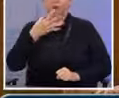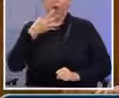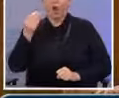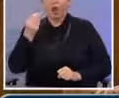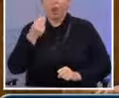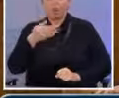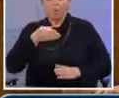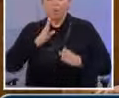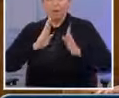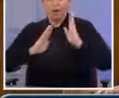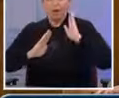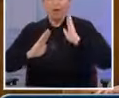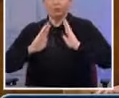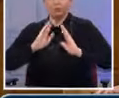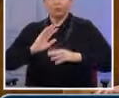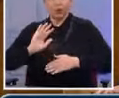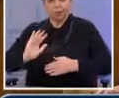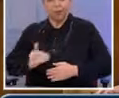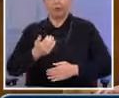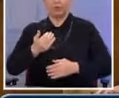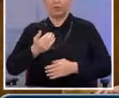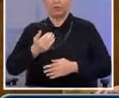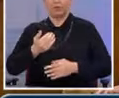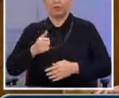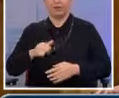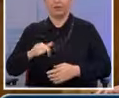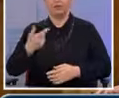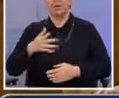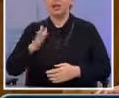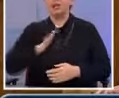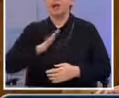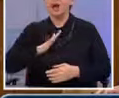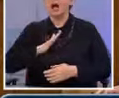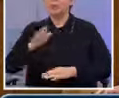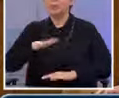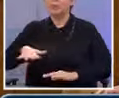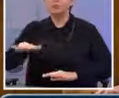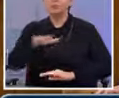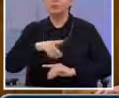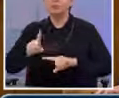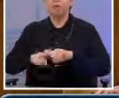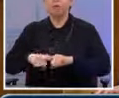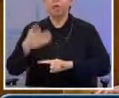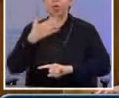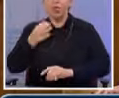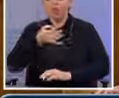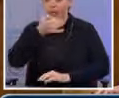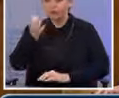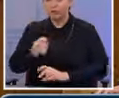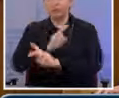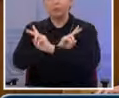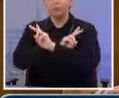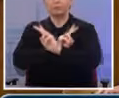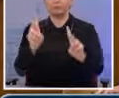Όλοι αυτοί οι άνθρωποι θέλουν ειλικρινείς κουβέντες που δεν